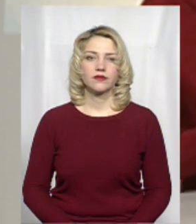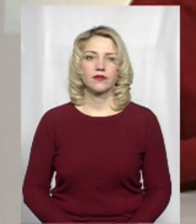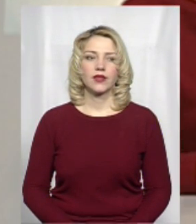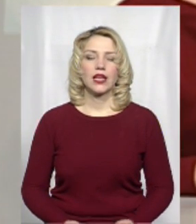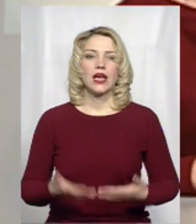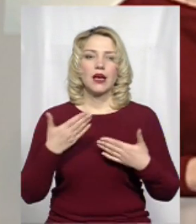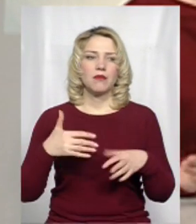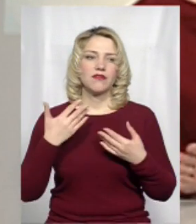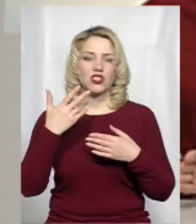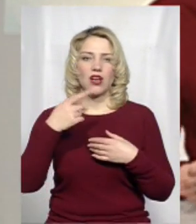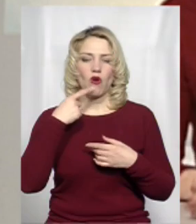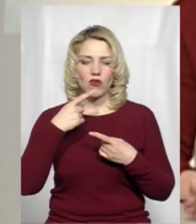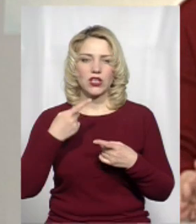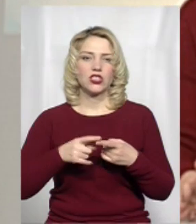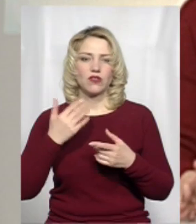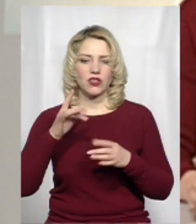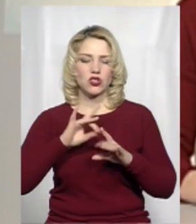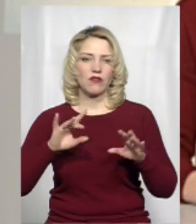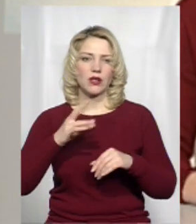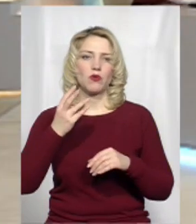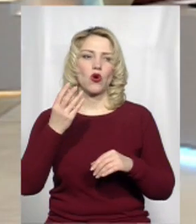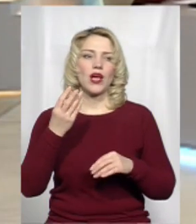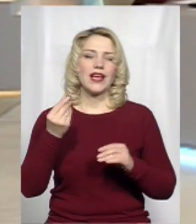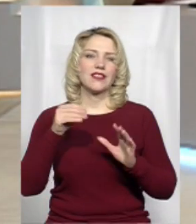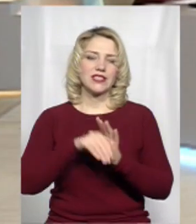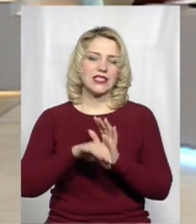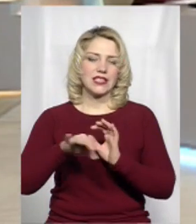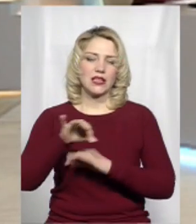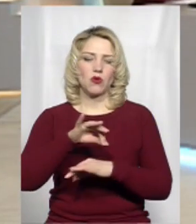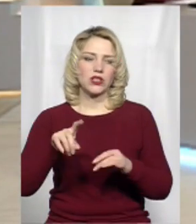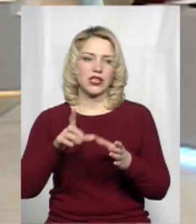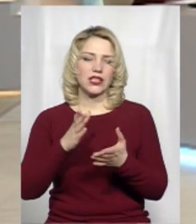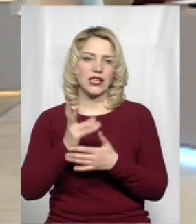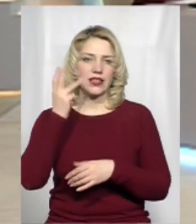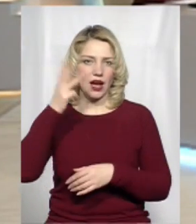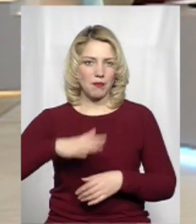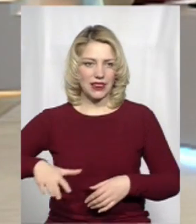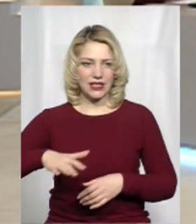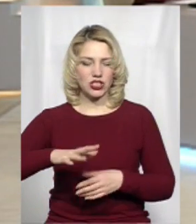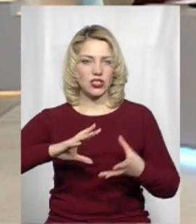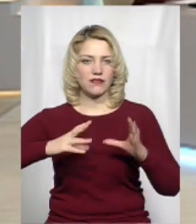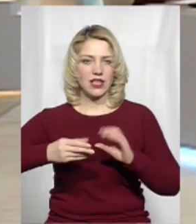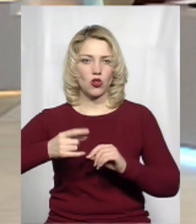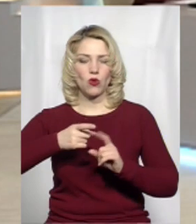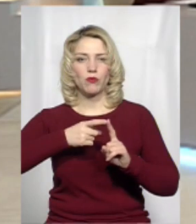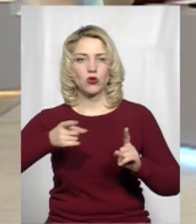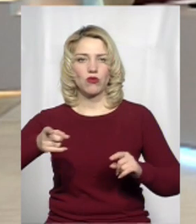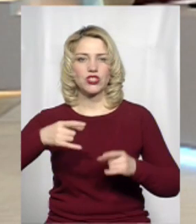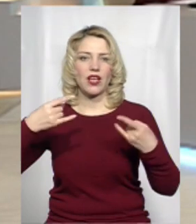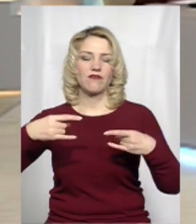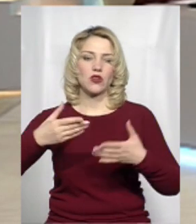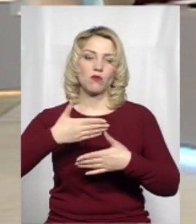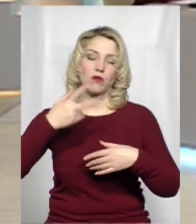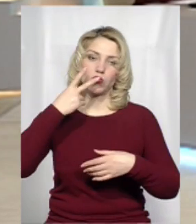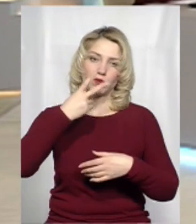Ми вже говорили з вами, ви озвучували вже інвестиційні проекти, які є на Хмельниччині. Загалом впродовж ефіру ми вже